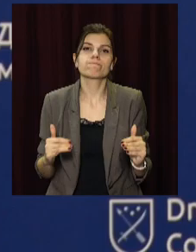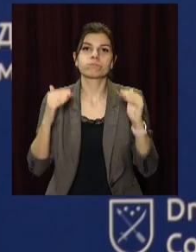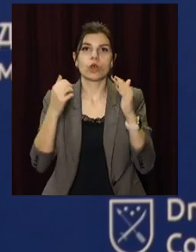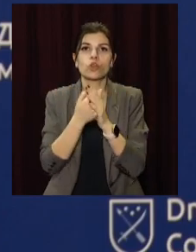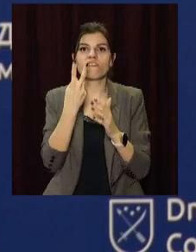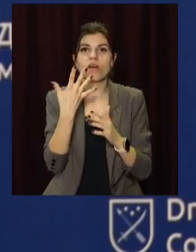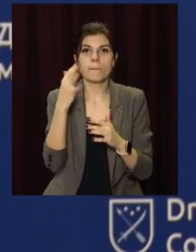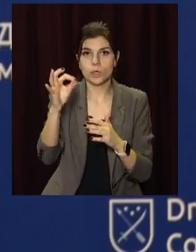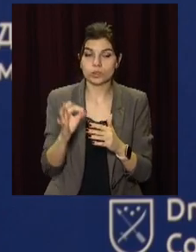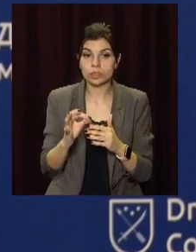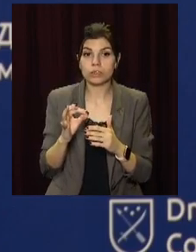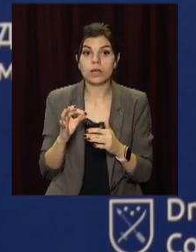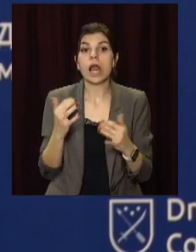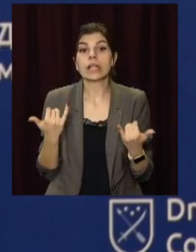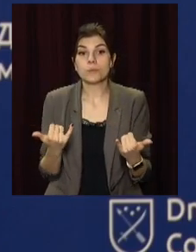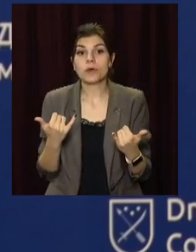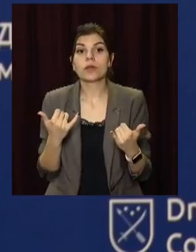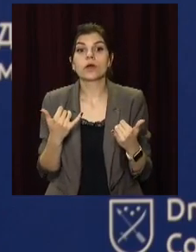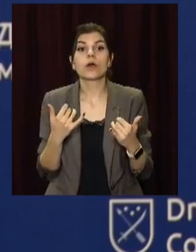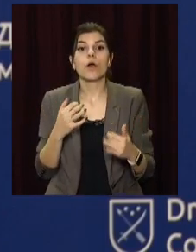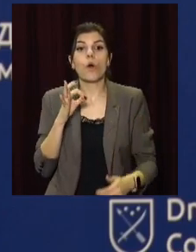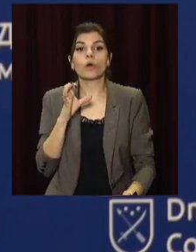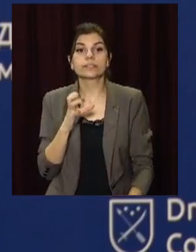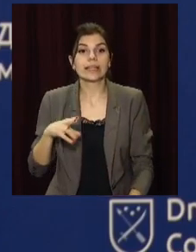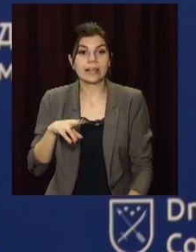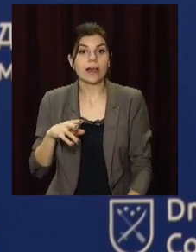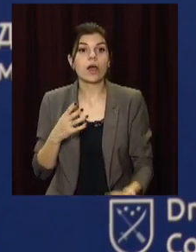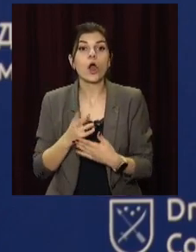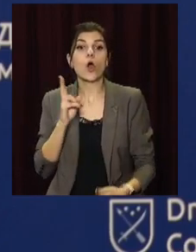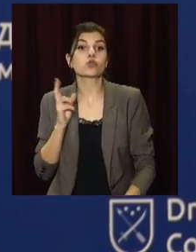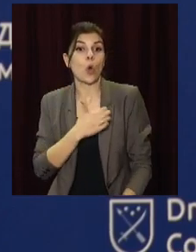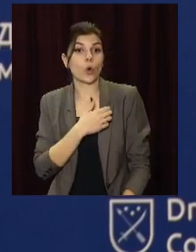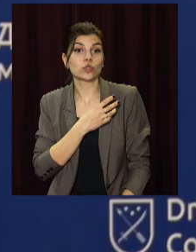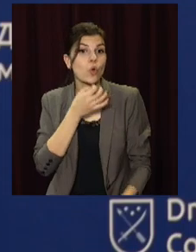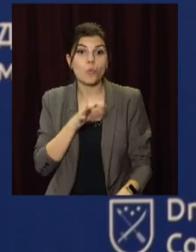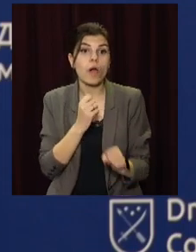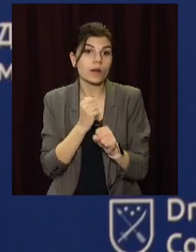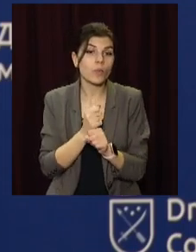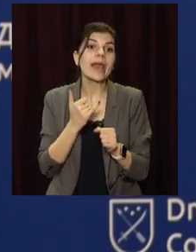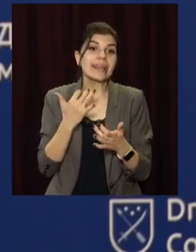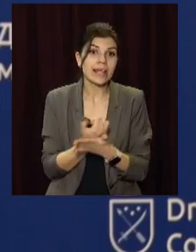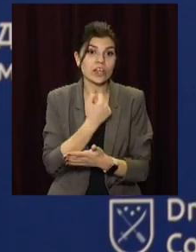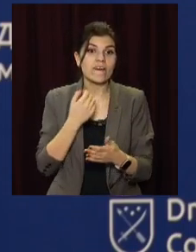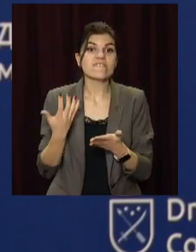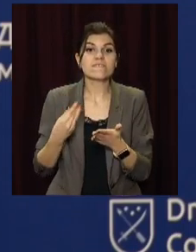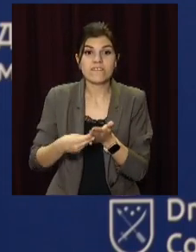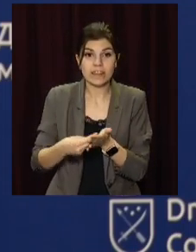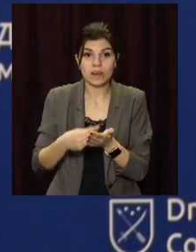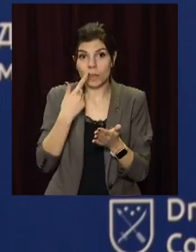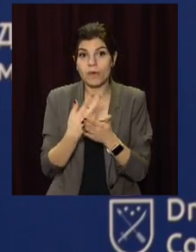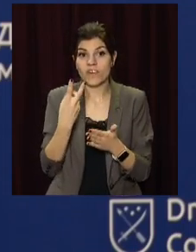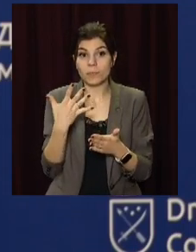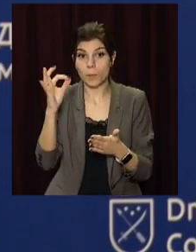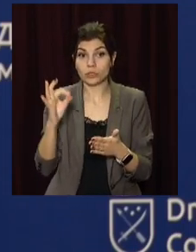25%. І тепер будь ОСНД, яке хоче зробити будь роботу і знайдеться фінансування в розмірі